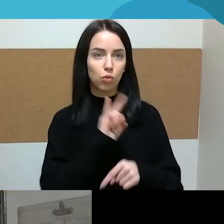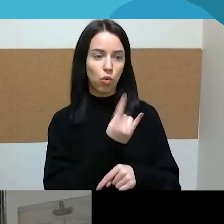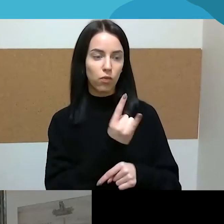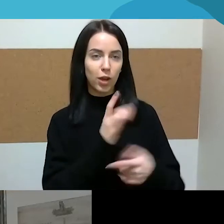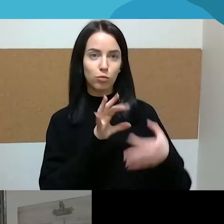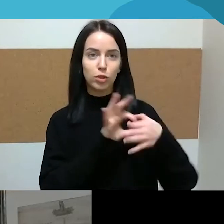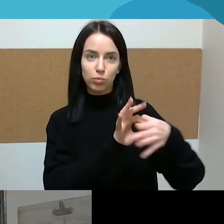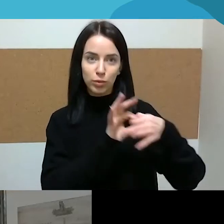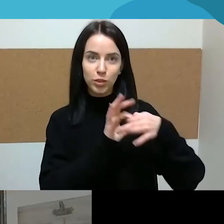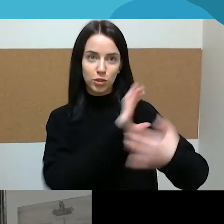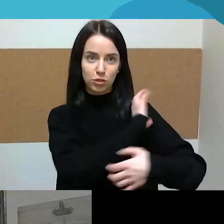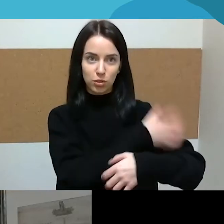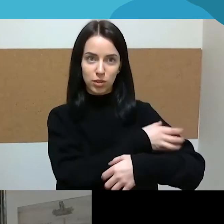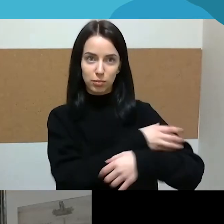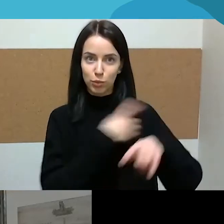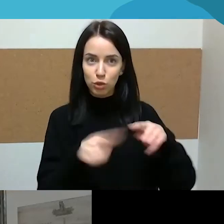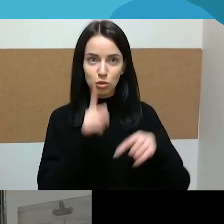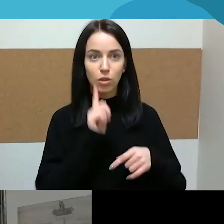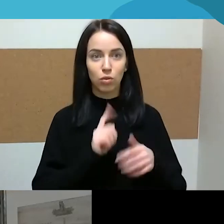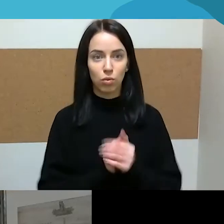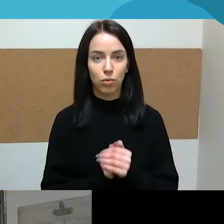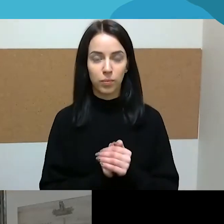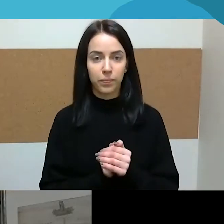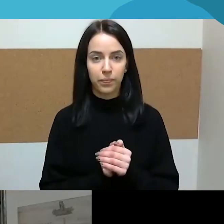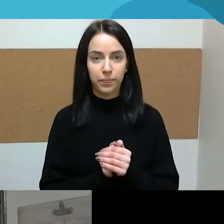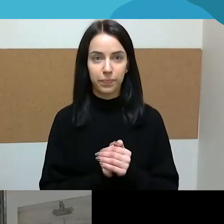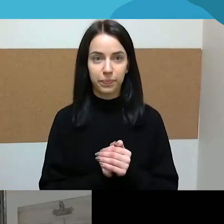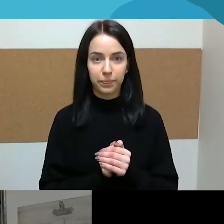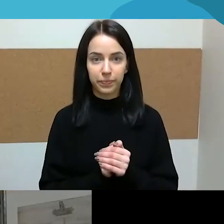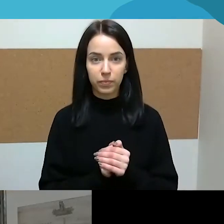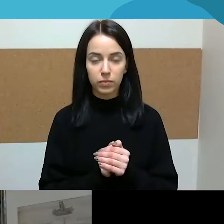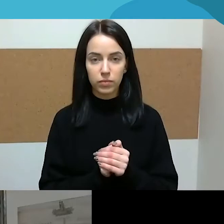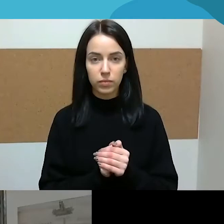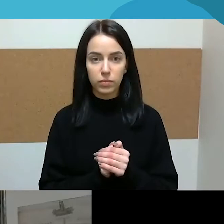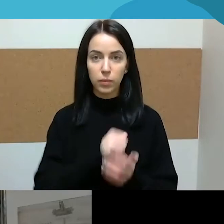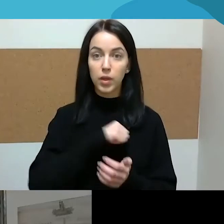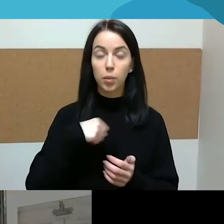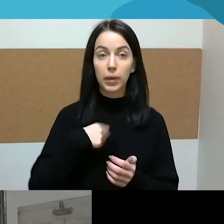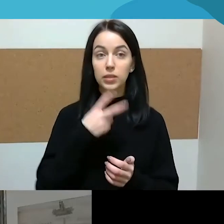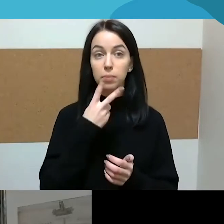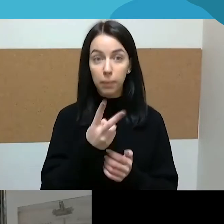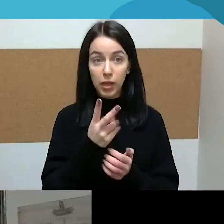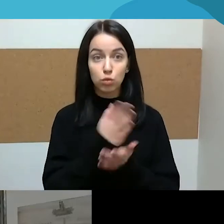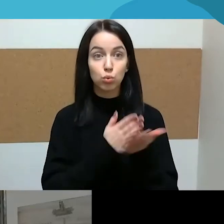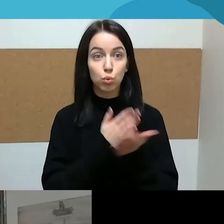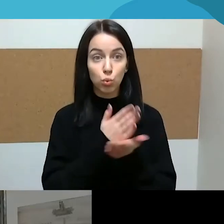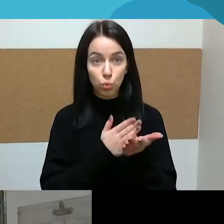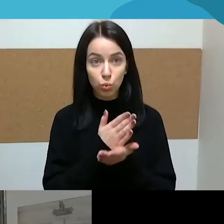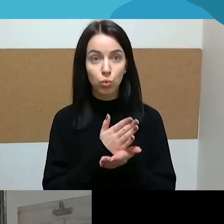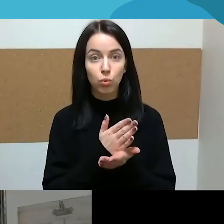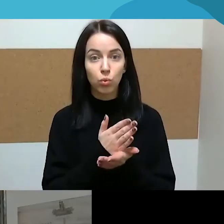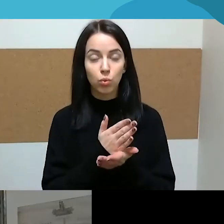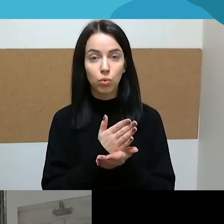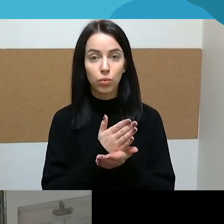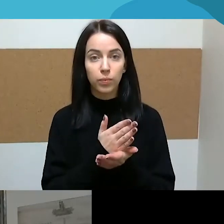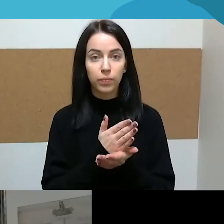ir aš mačiau ir savo patirtimi, patyriau, kad ne visa vertis ir